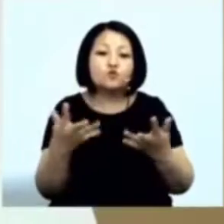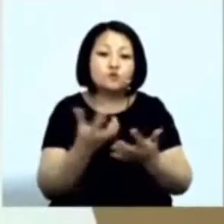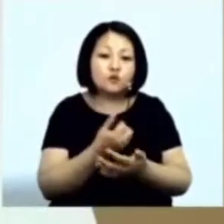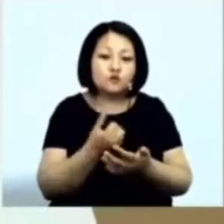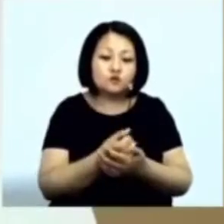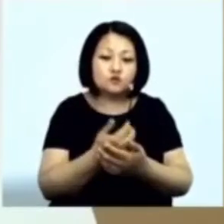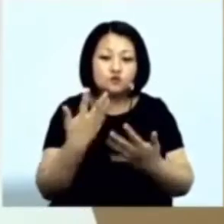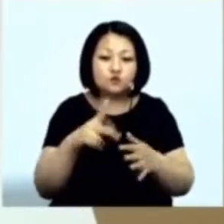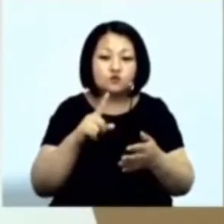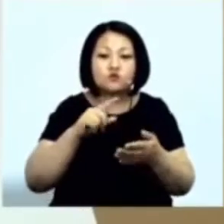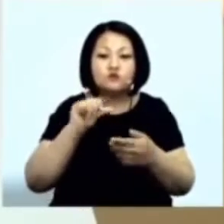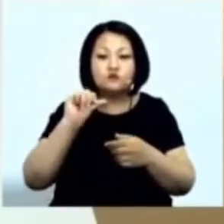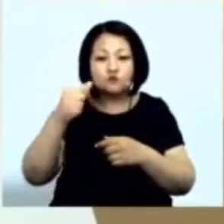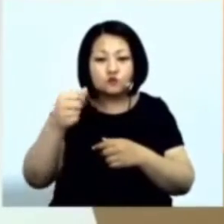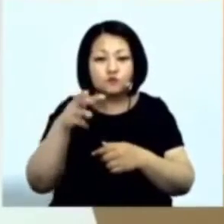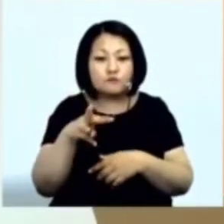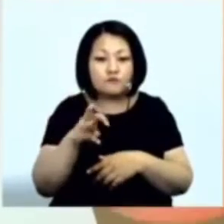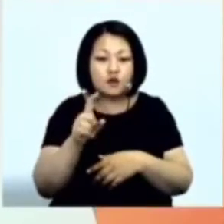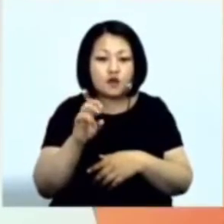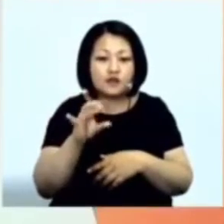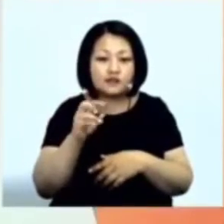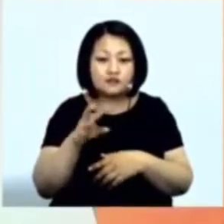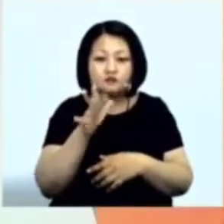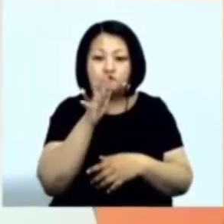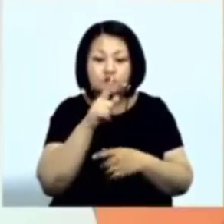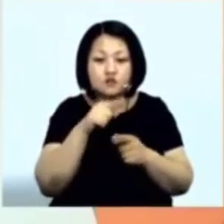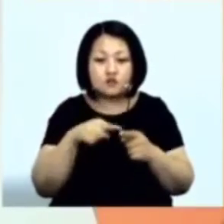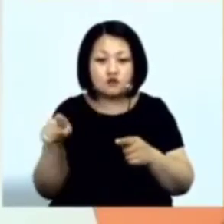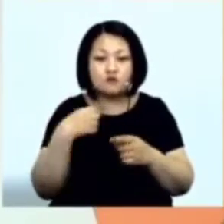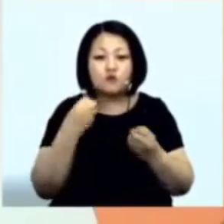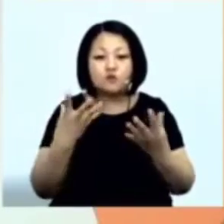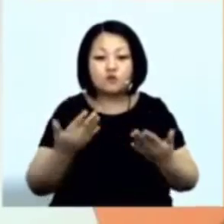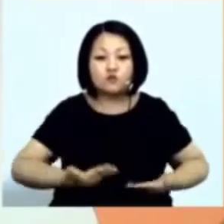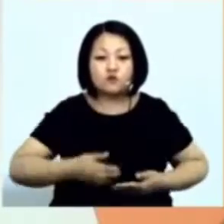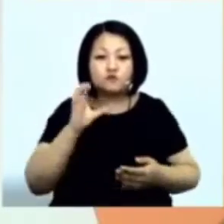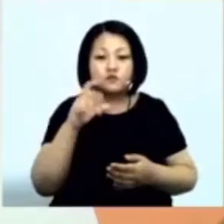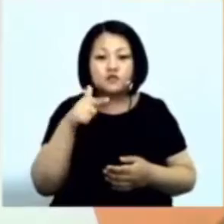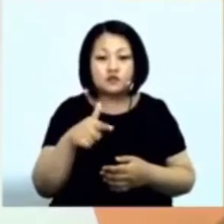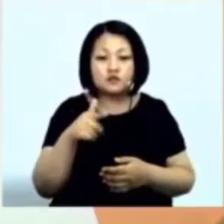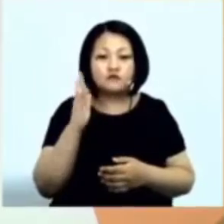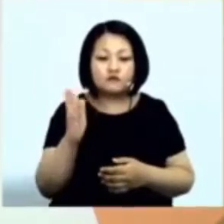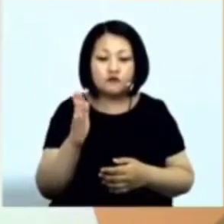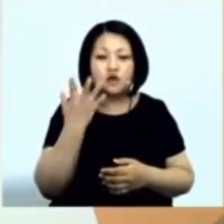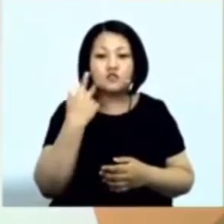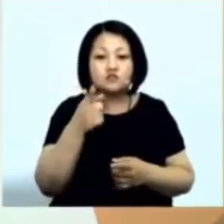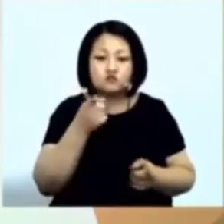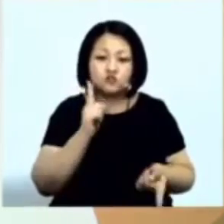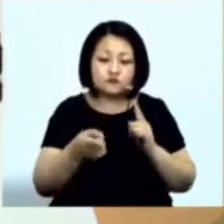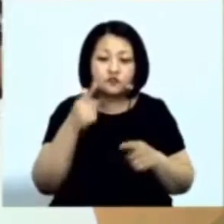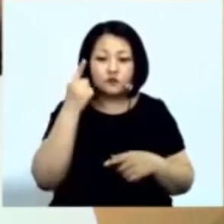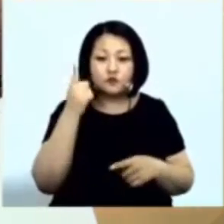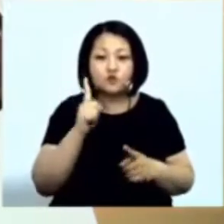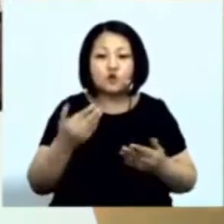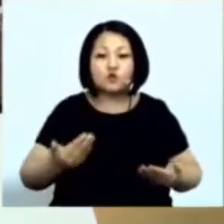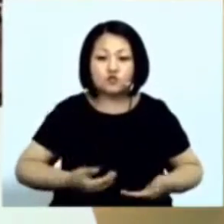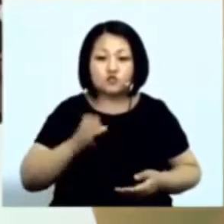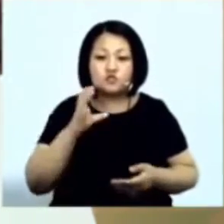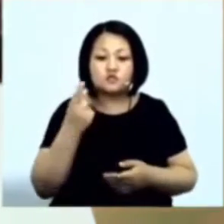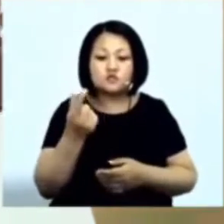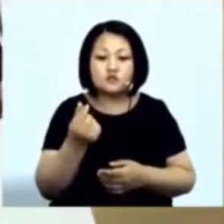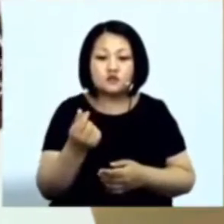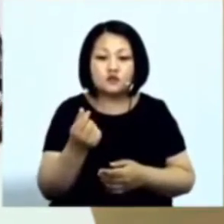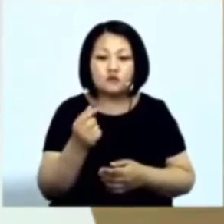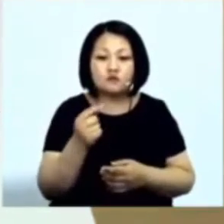механизм Мы живем Мы просто живем с Greenway Механизм Когда ты реально понимаешь Что жить с деньгами Прикасаясь